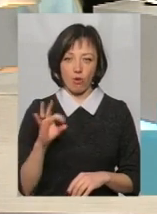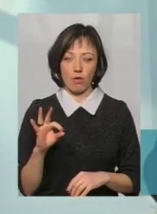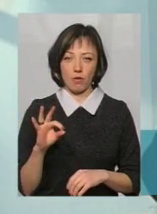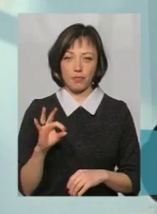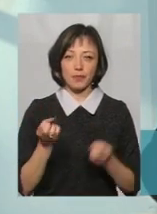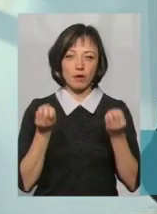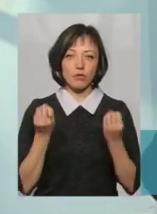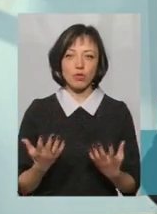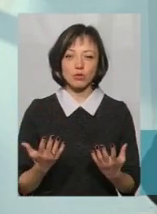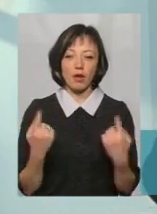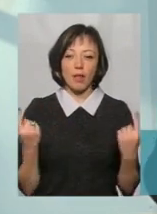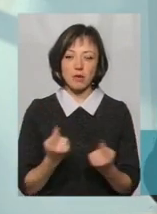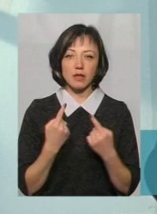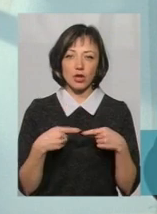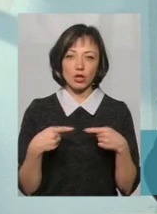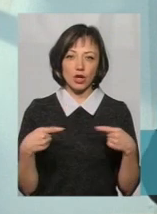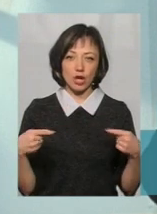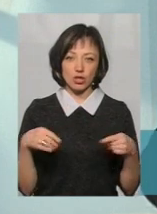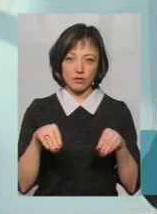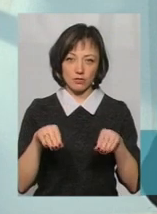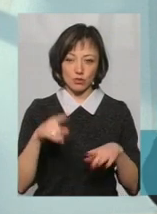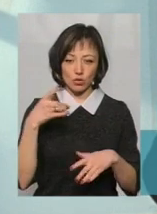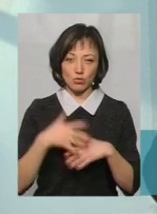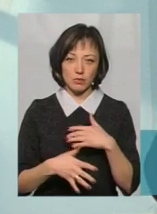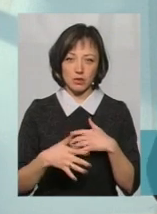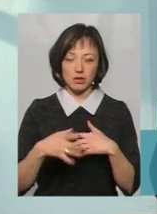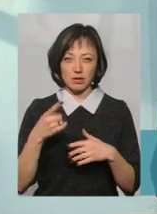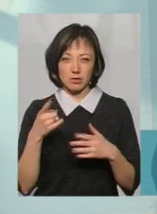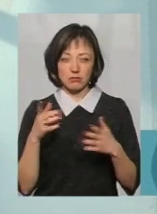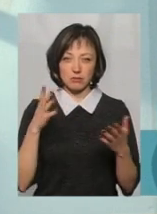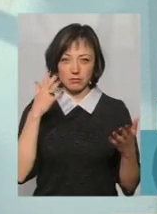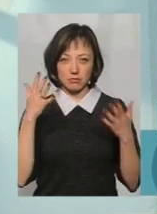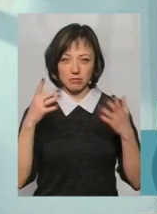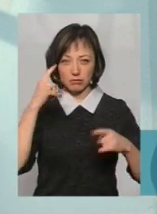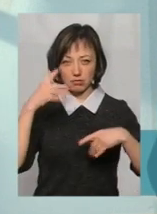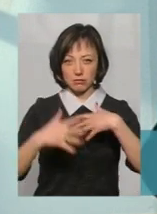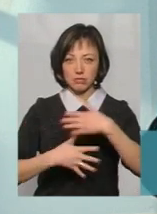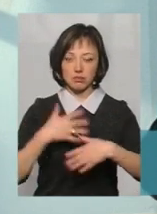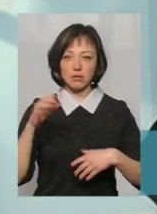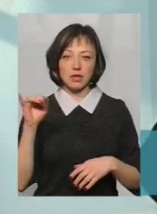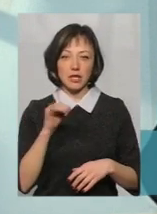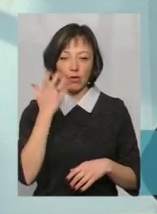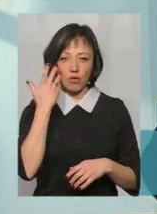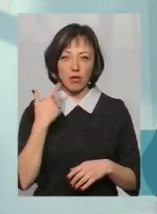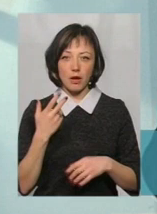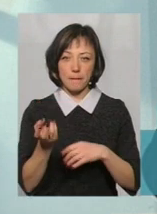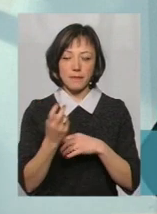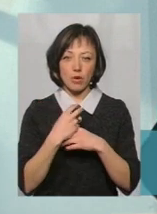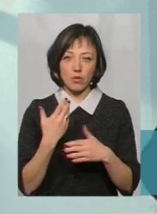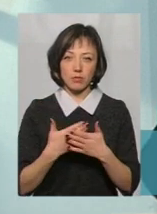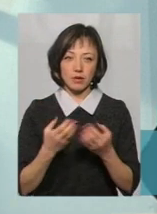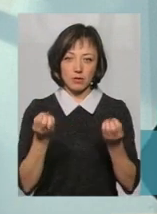просто елементарні речі зрозуміти чи сообразити. вони, коли приходять з